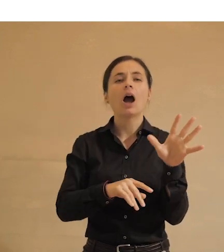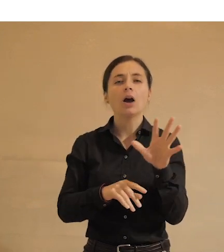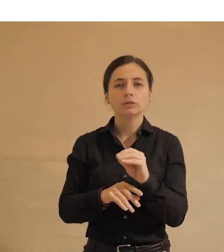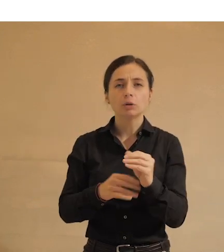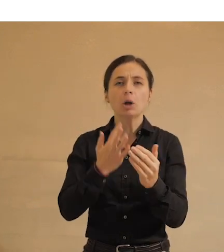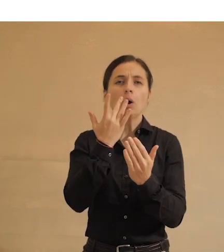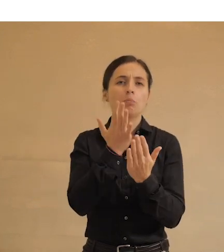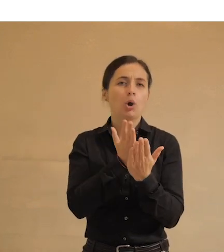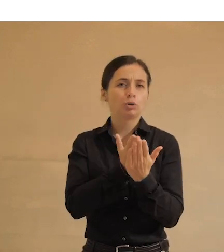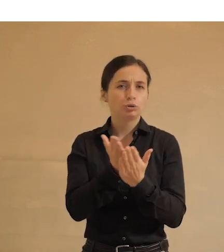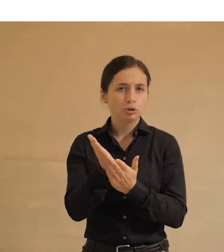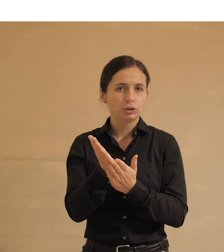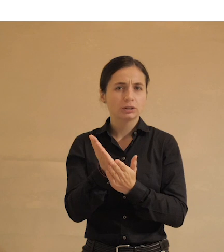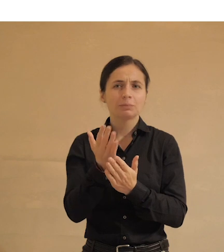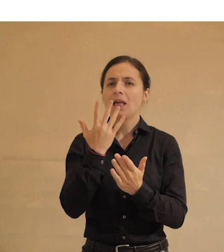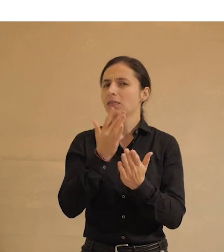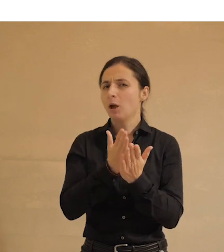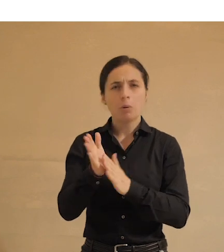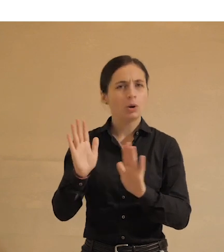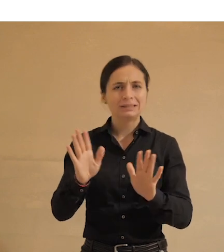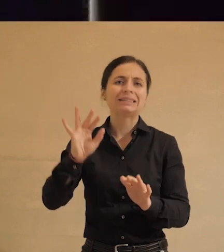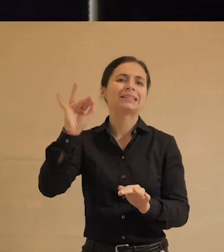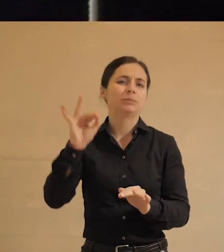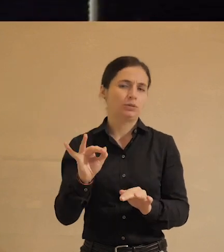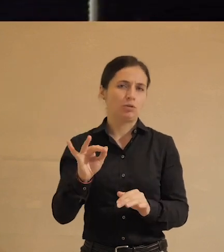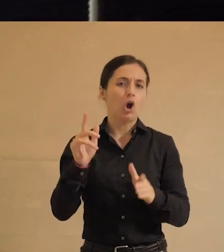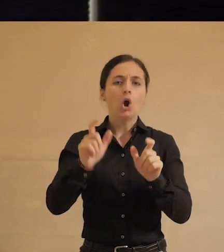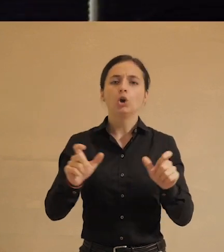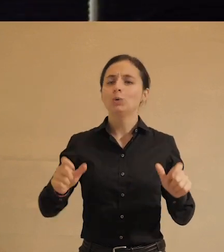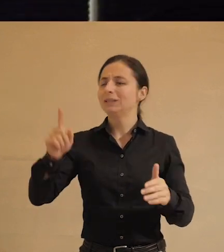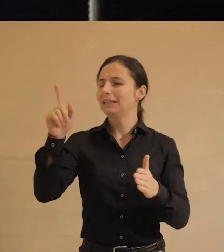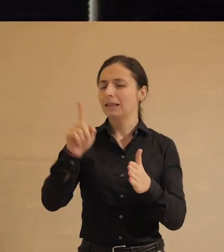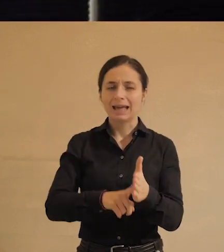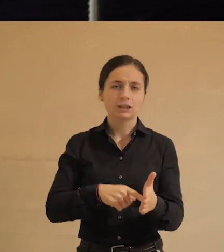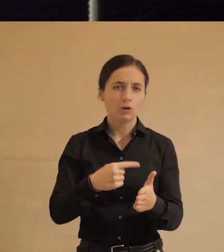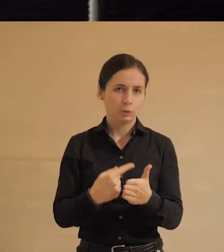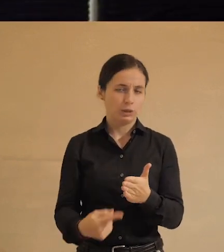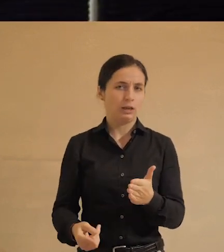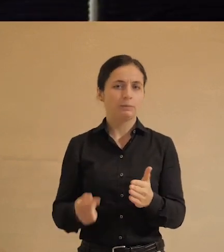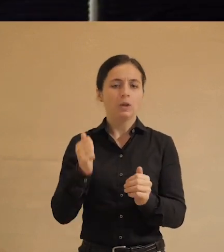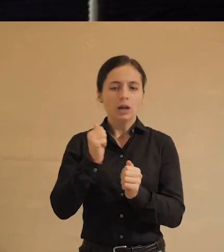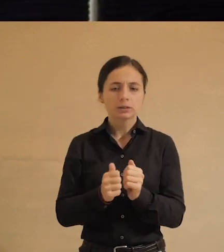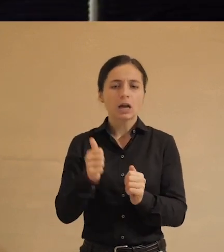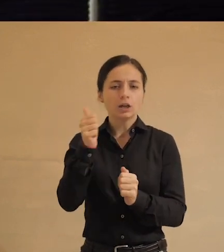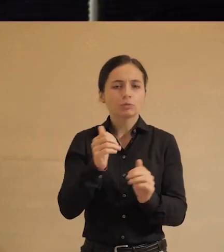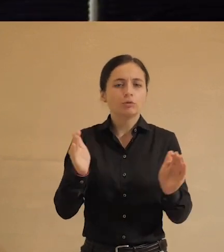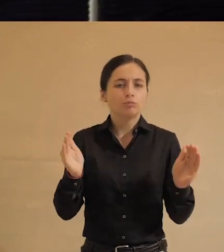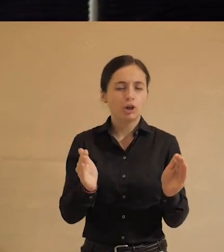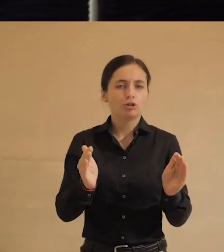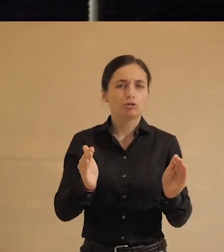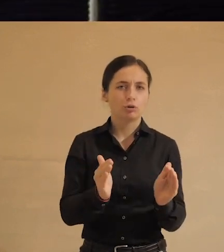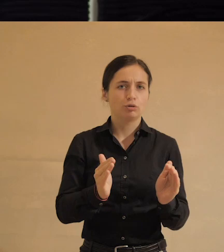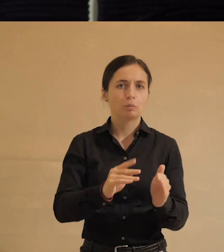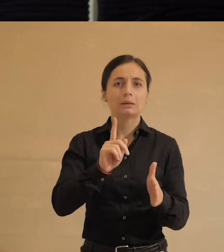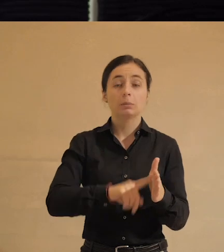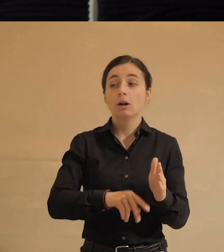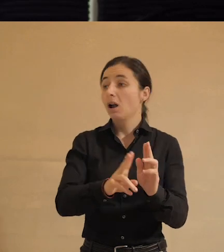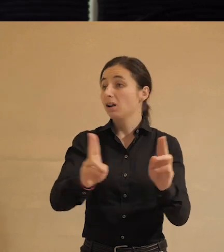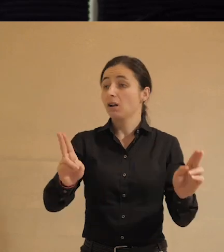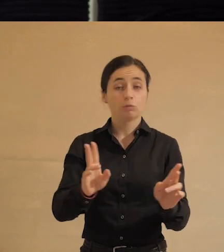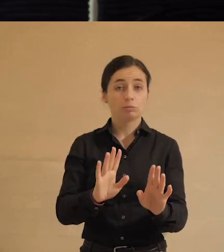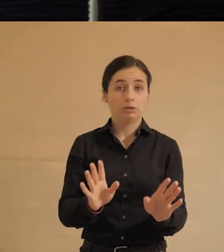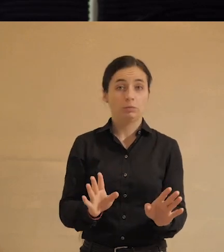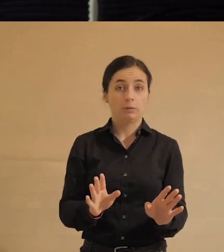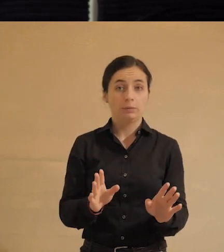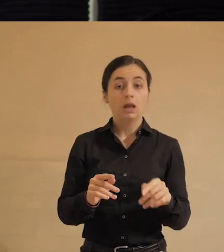политическим и неполитическим институтам. То есть люди не доверяли. Вот с каждым годом все меньше и меньше доверяли кому бы то ни было.